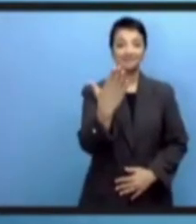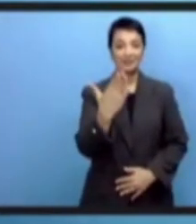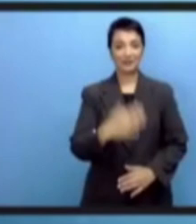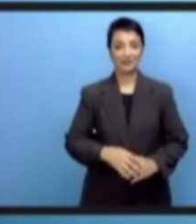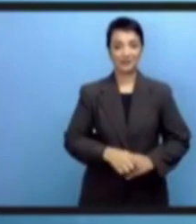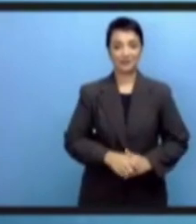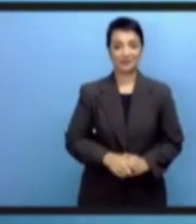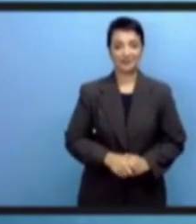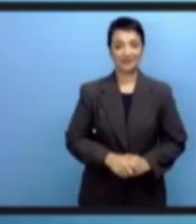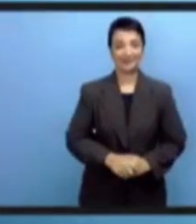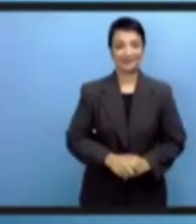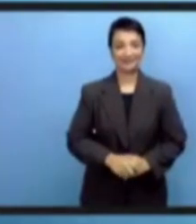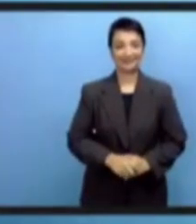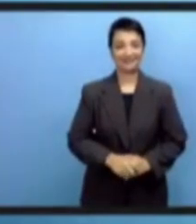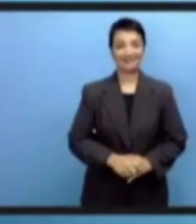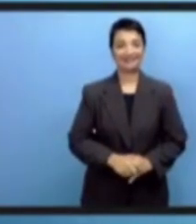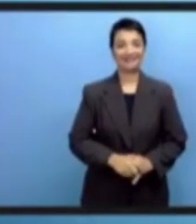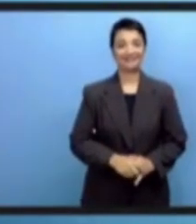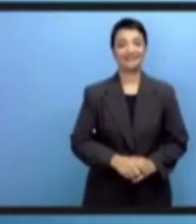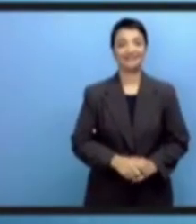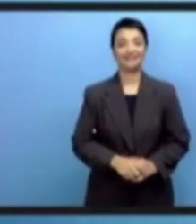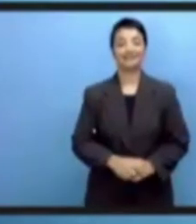Благодарю вас, Винсерф.